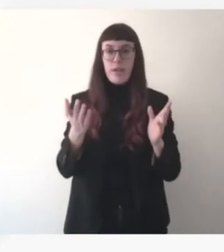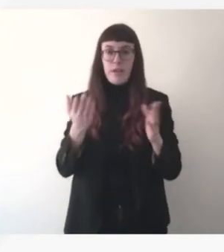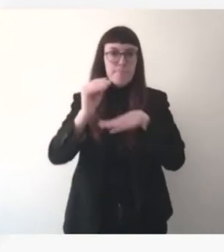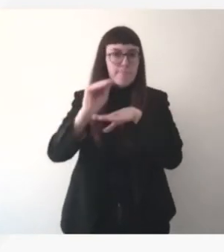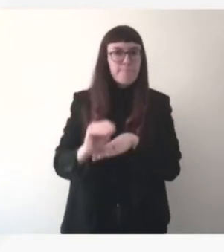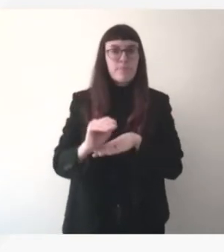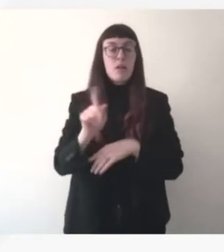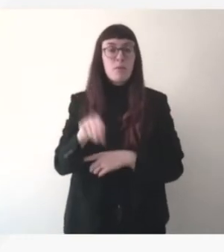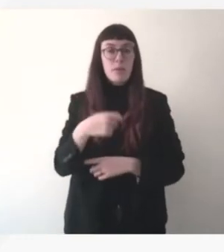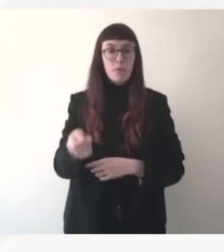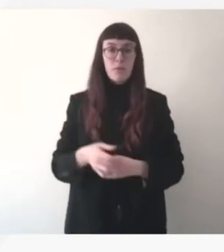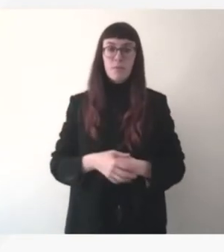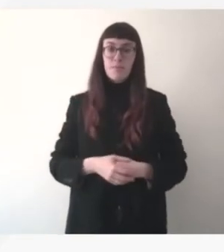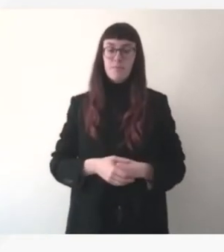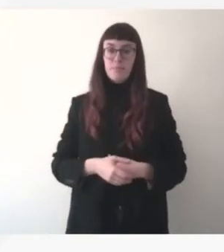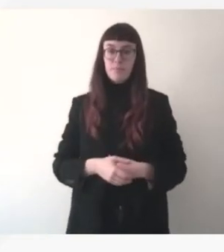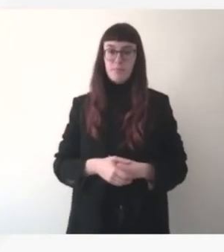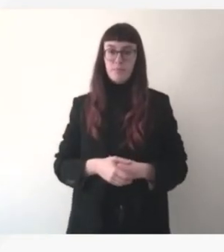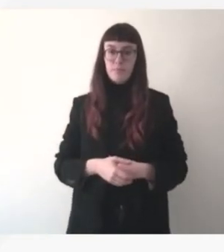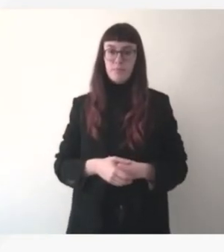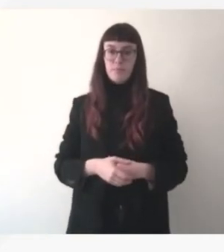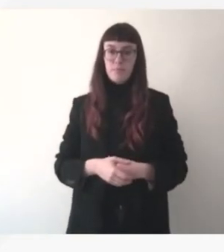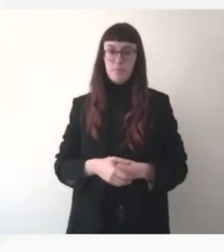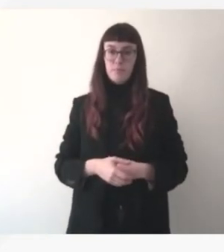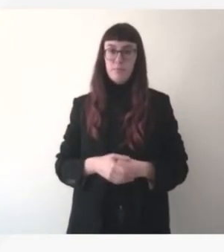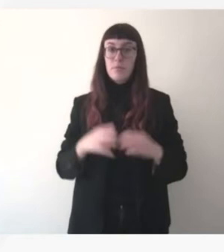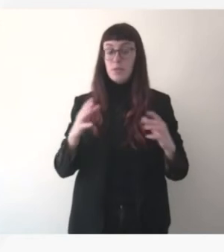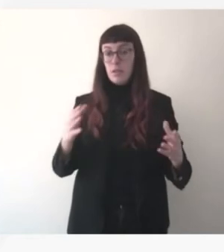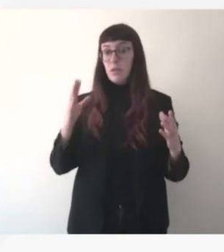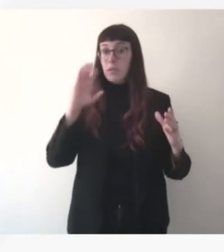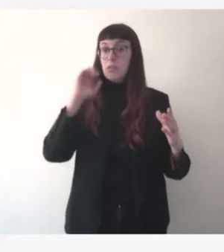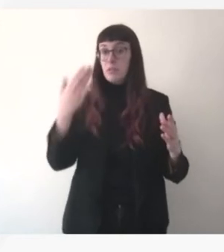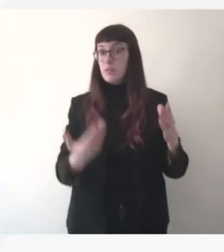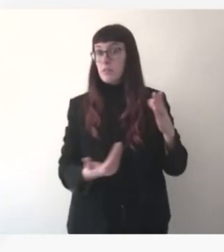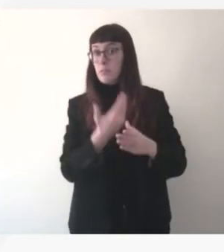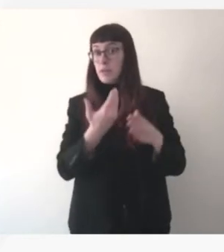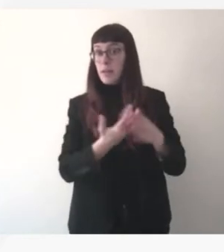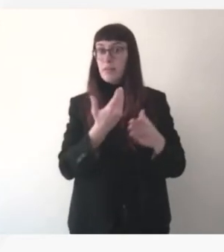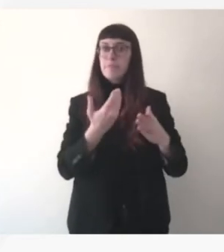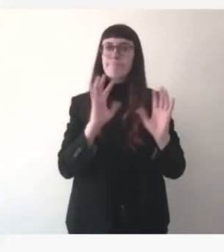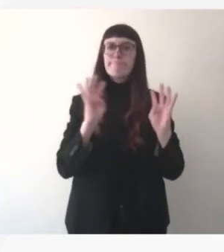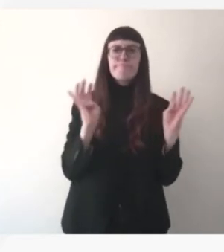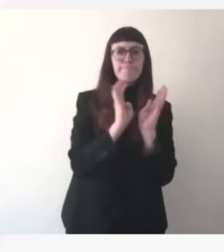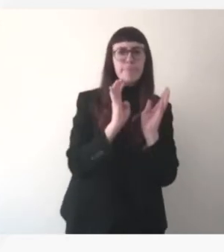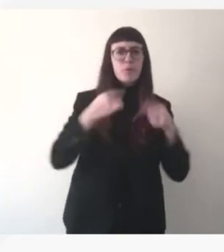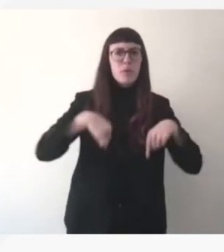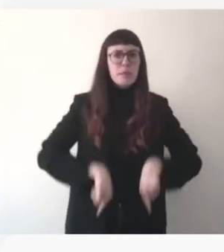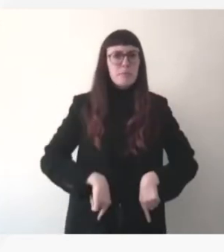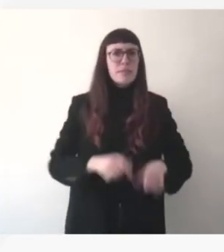eu des discussions sur ces éléments-là au sein de la réunion informelle des ministres des télécoms sur la capacité à se coordonner,